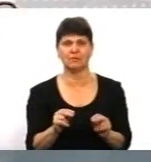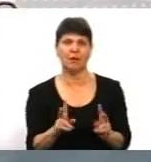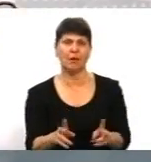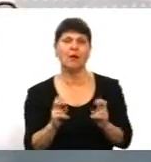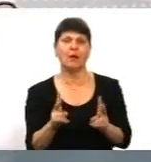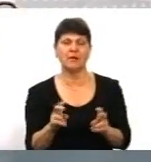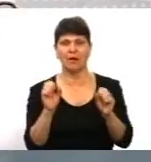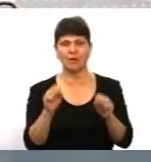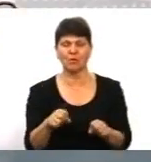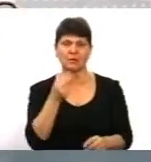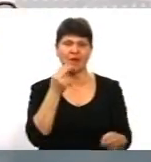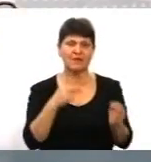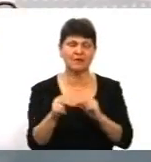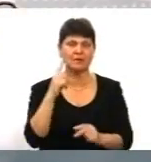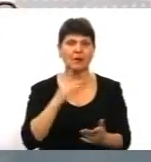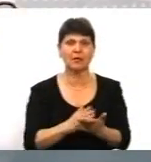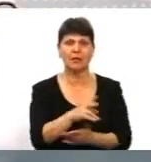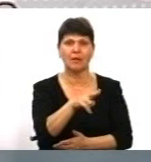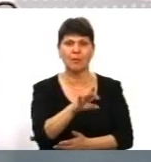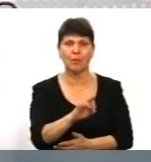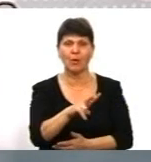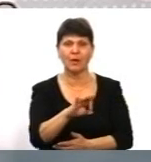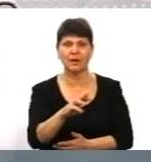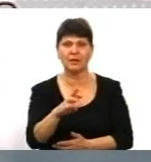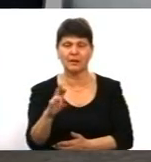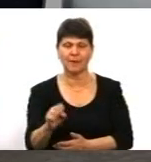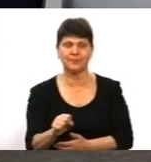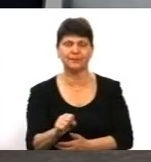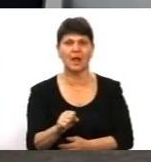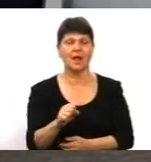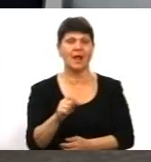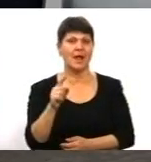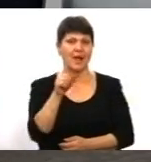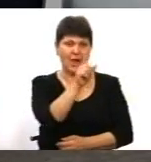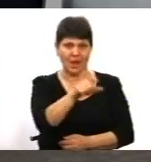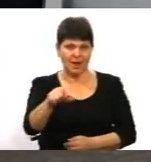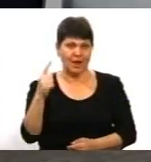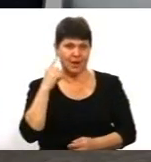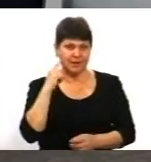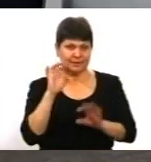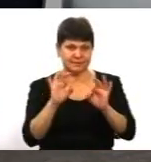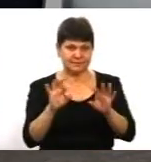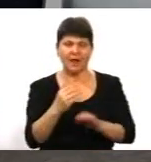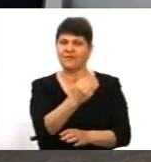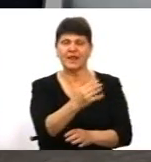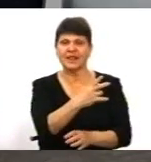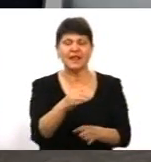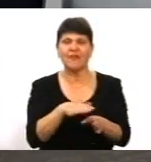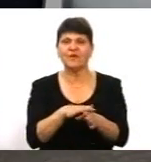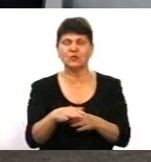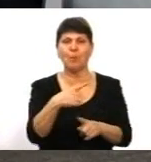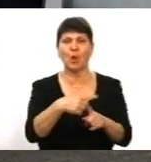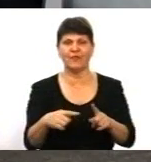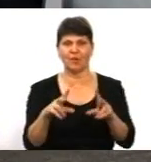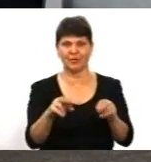ефективність політика? Ну, от прозвучало в коментарях глядачів, прозвучало те, що він не виконав і половину обіцянки. Ну, це